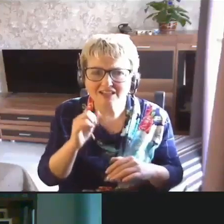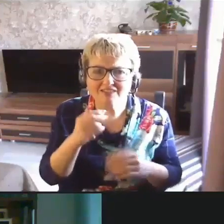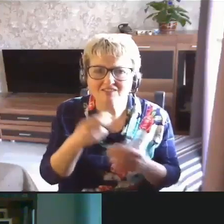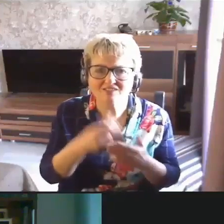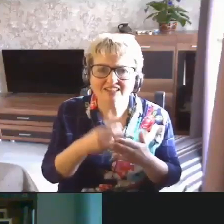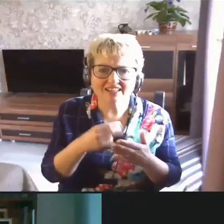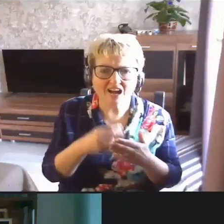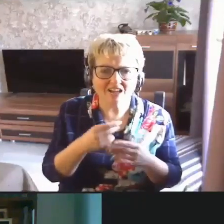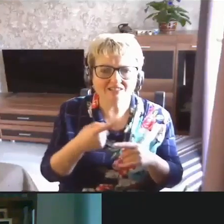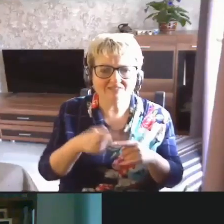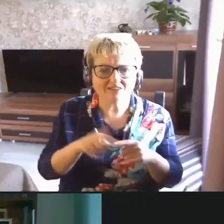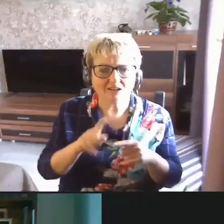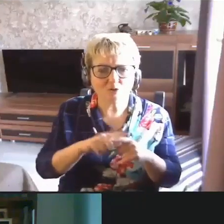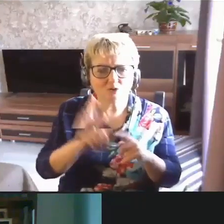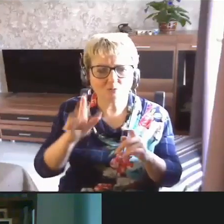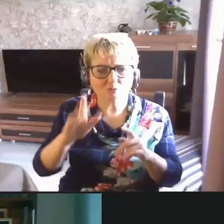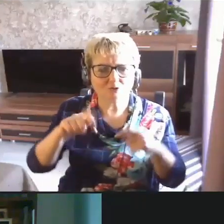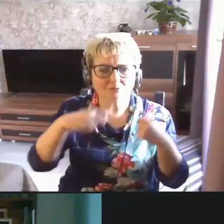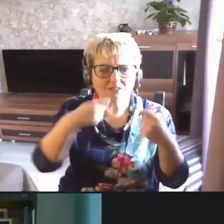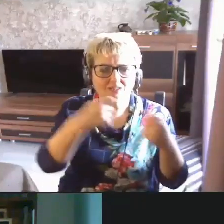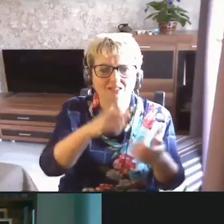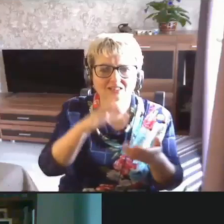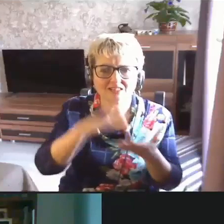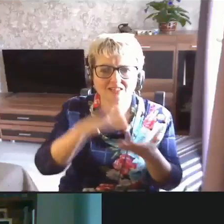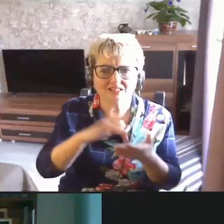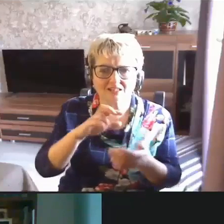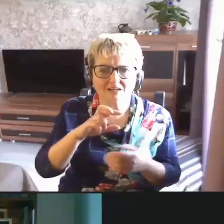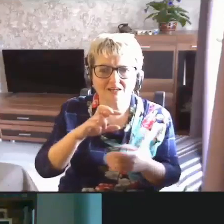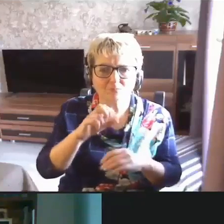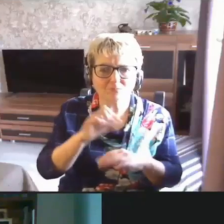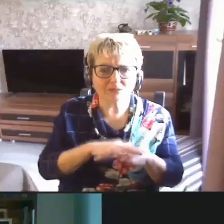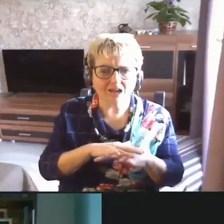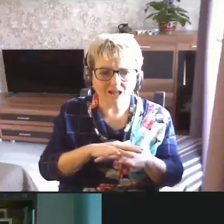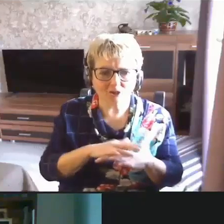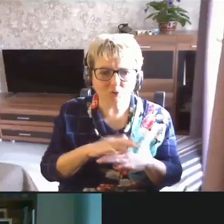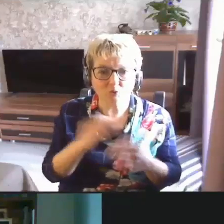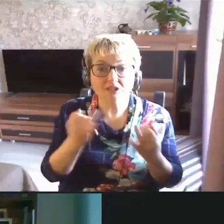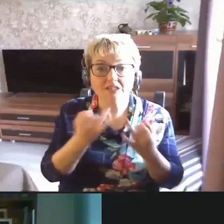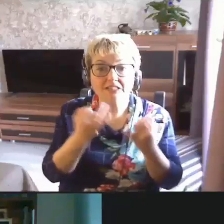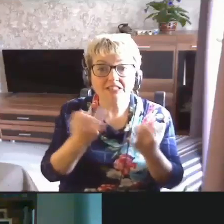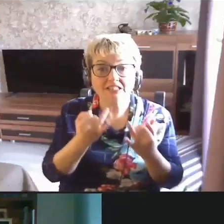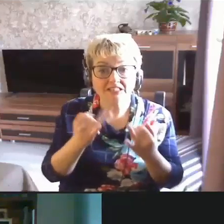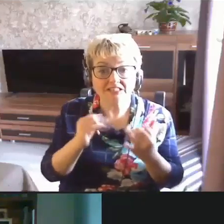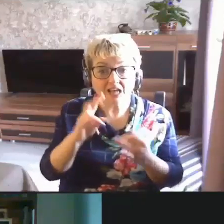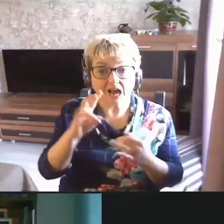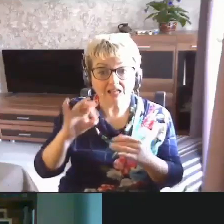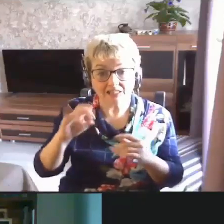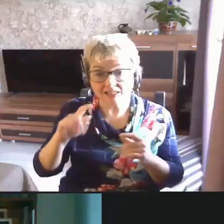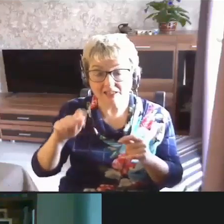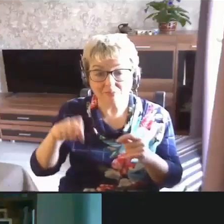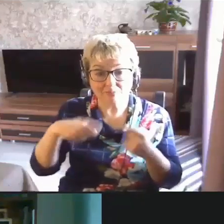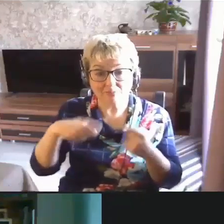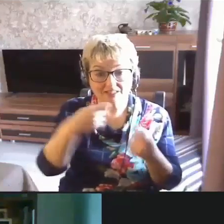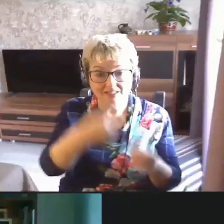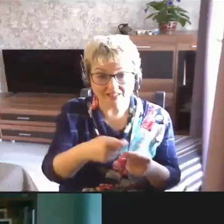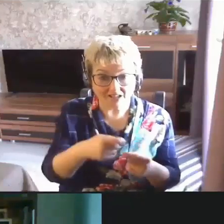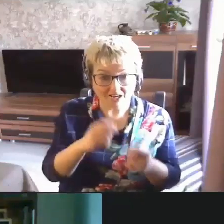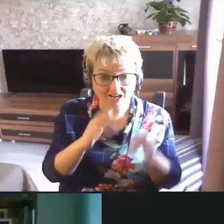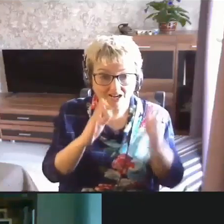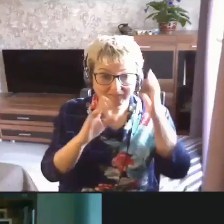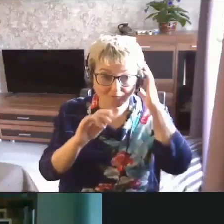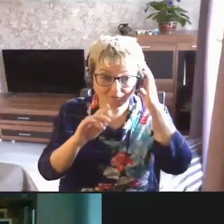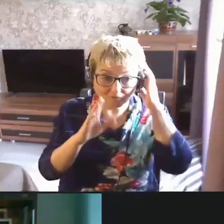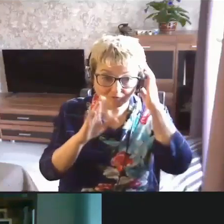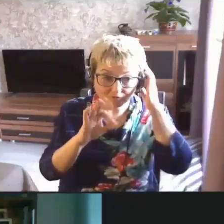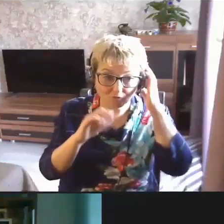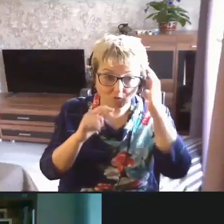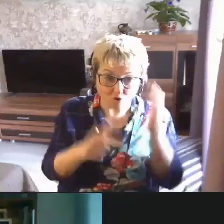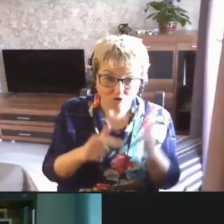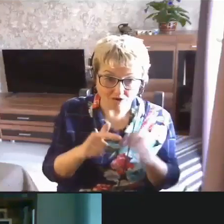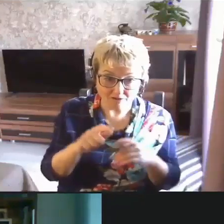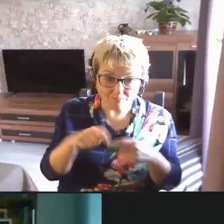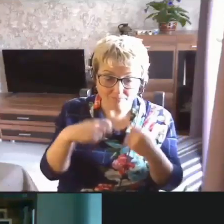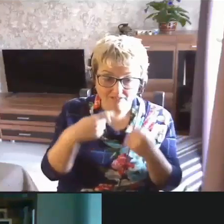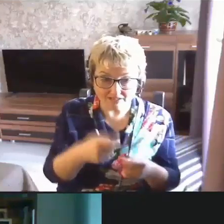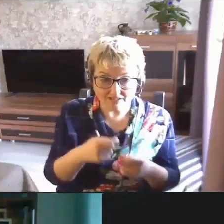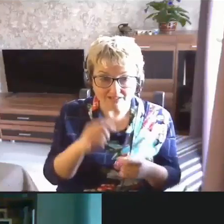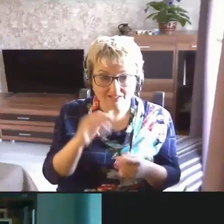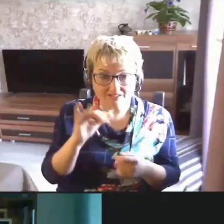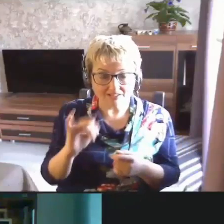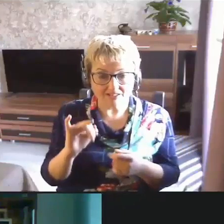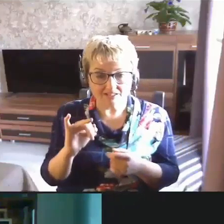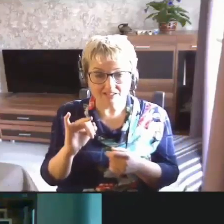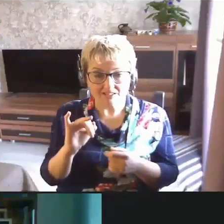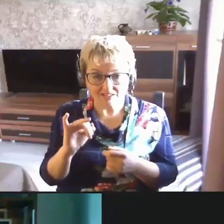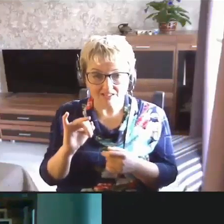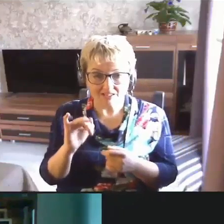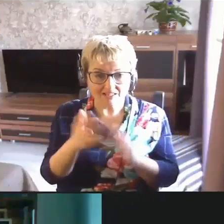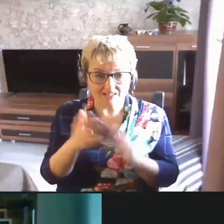будет передан Центробанку. Просто интересно, они передали в ВОГ и